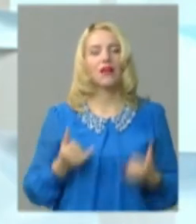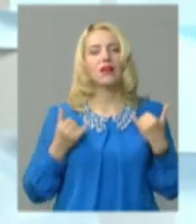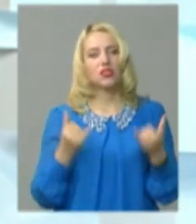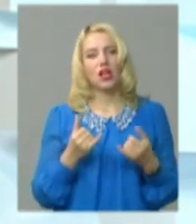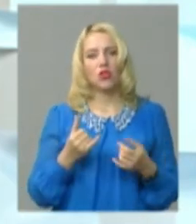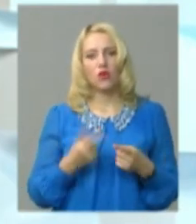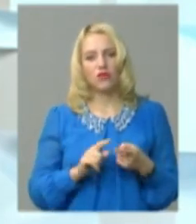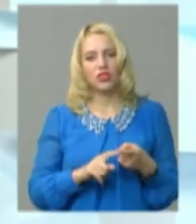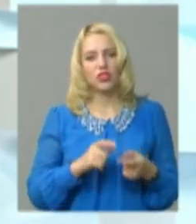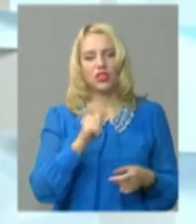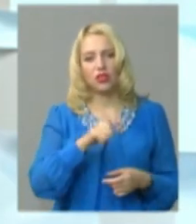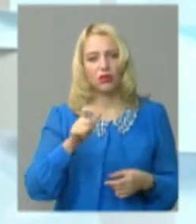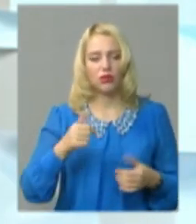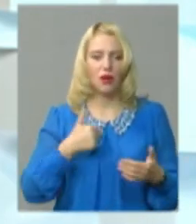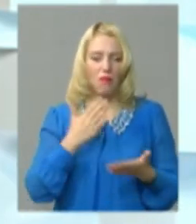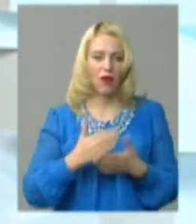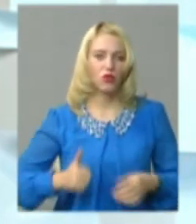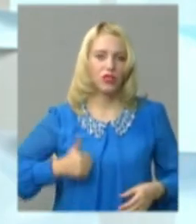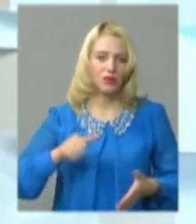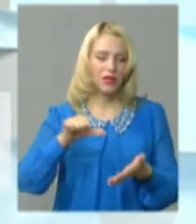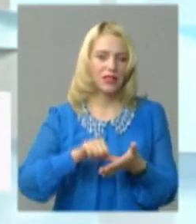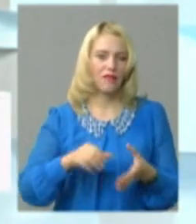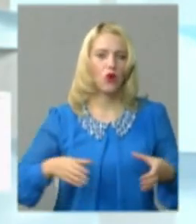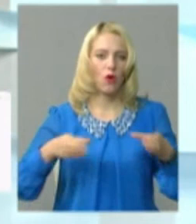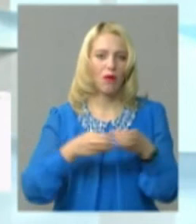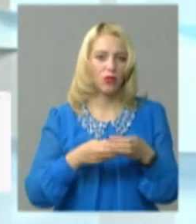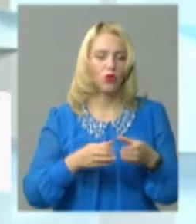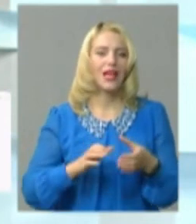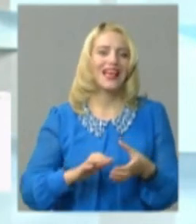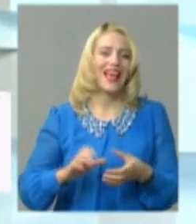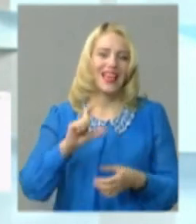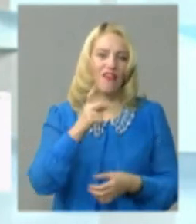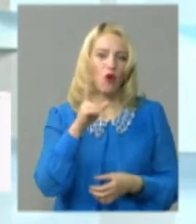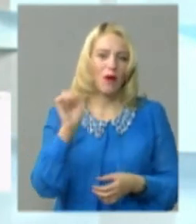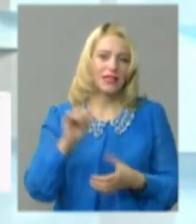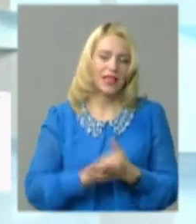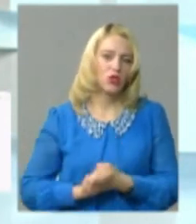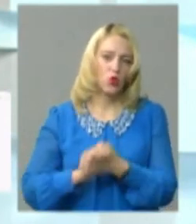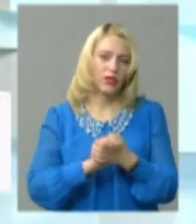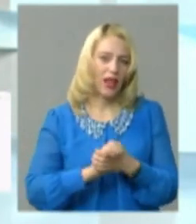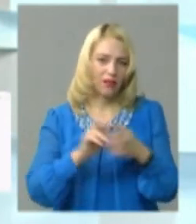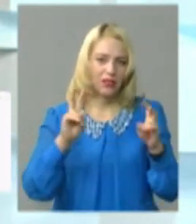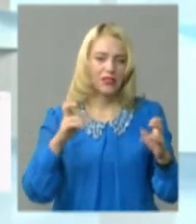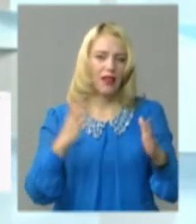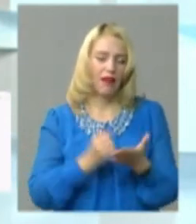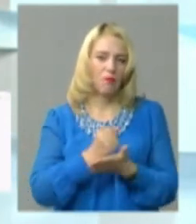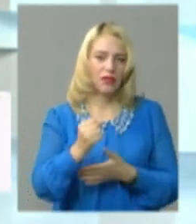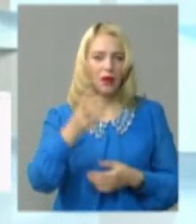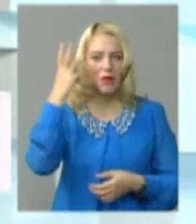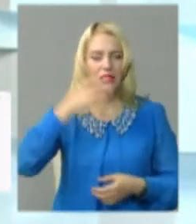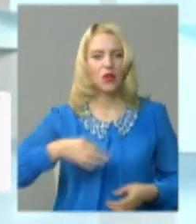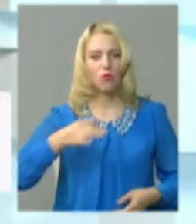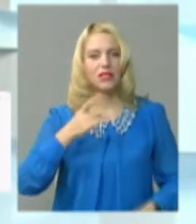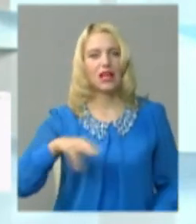Шановні гладачі, я маю честь сьогодні представити команду Європейської солідарності, яка балотується до Хмельницької